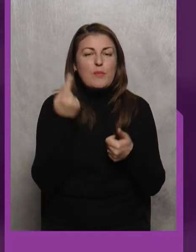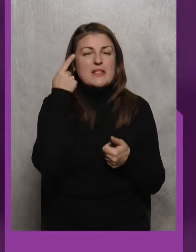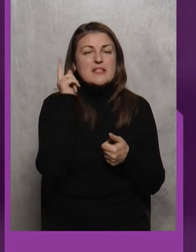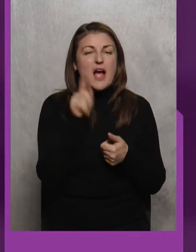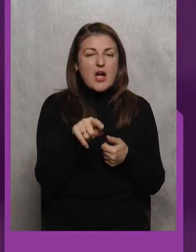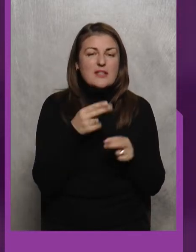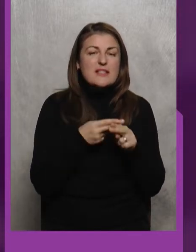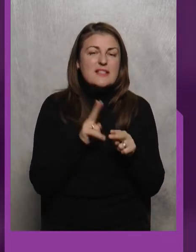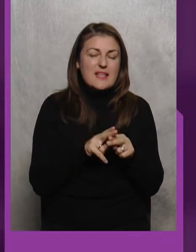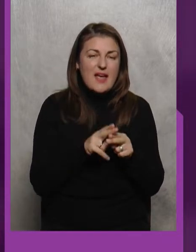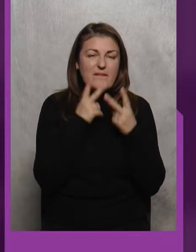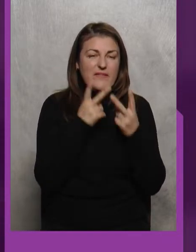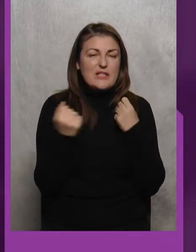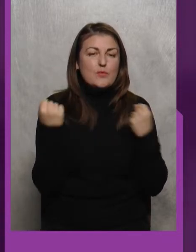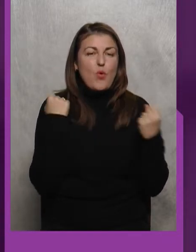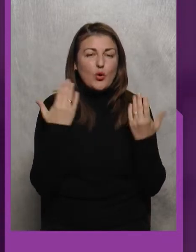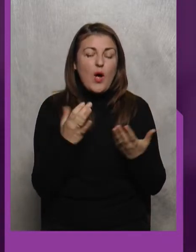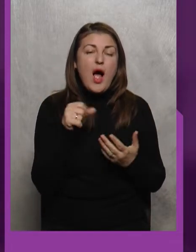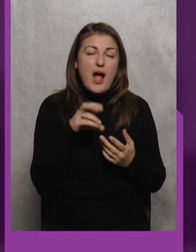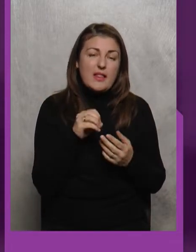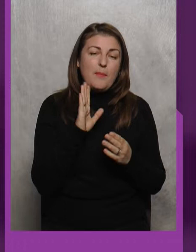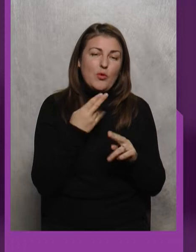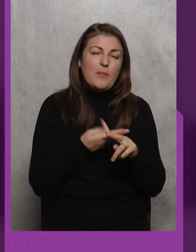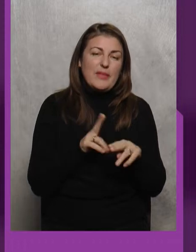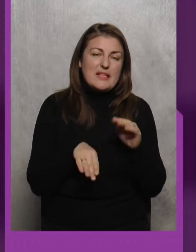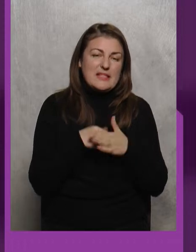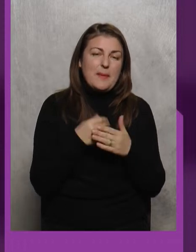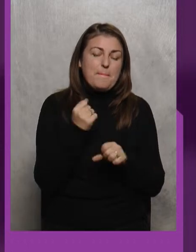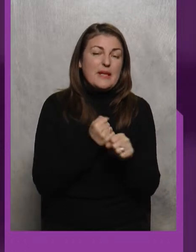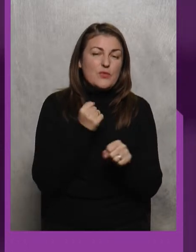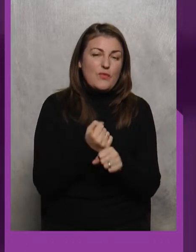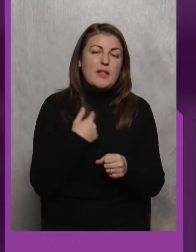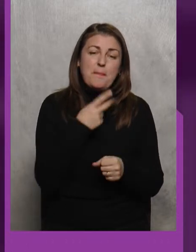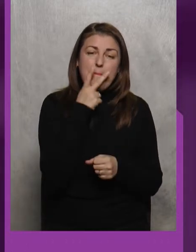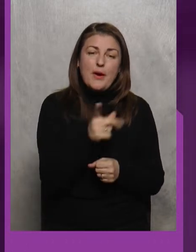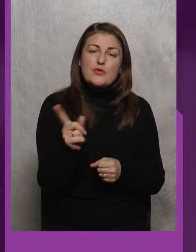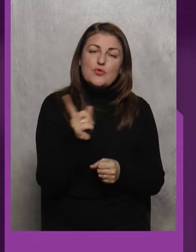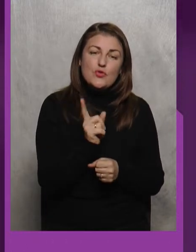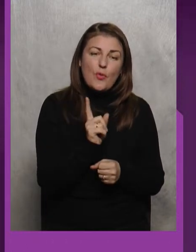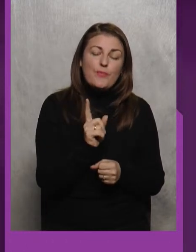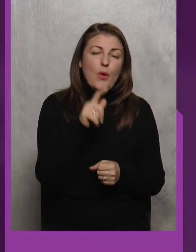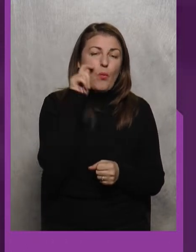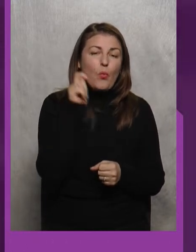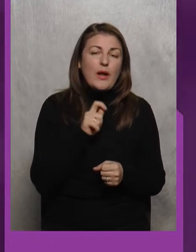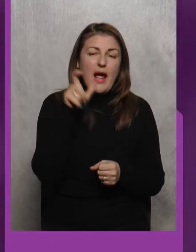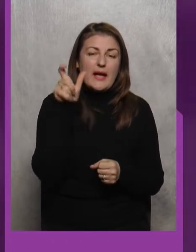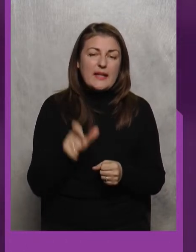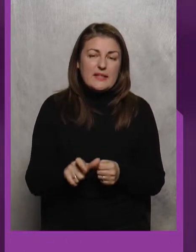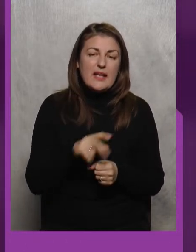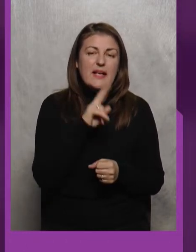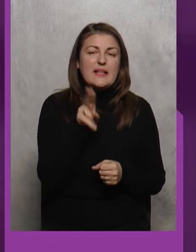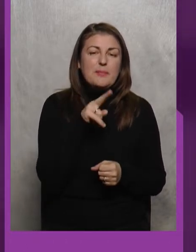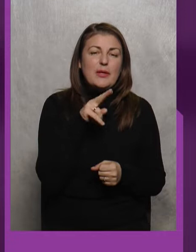знають Цей вид спорту Але будемо над цим працювати Бачимо, що Українець